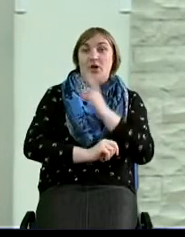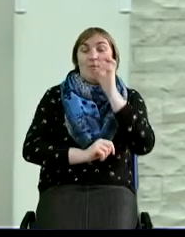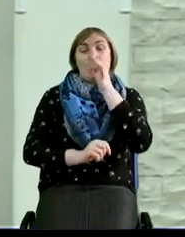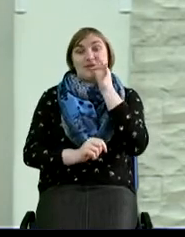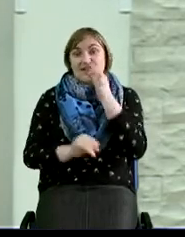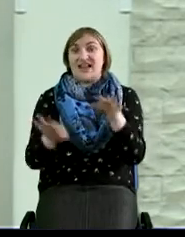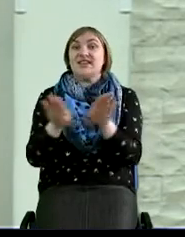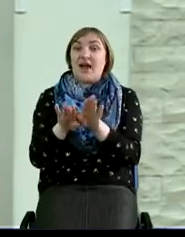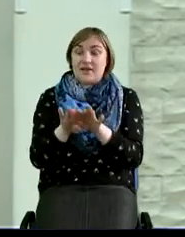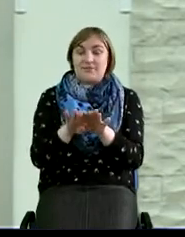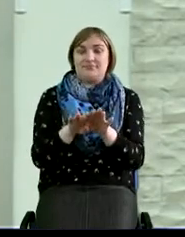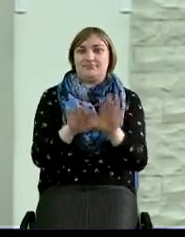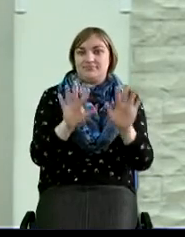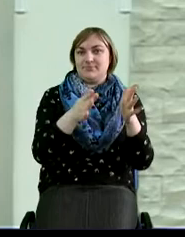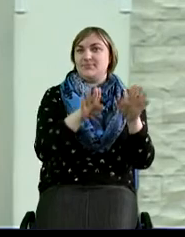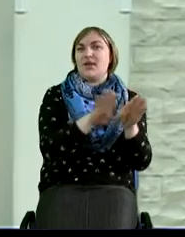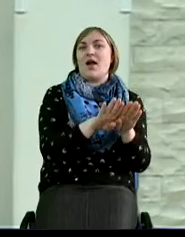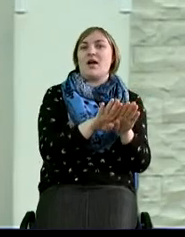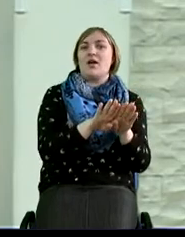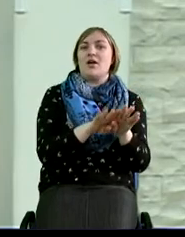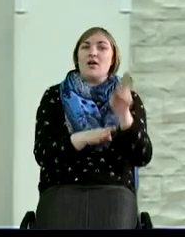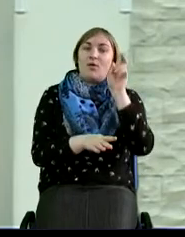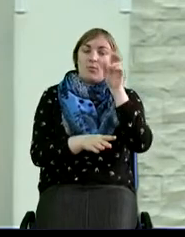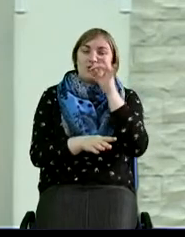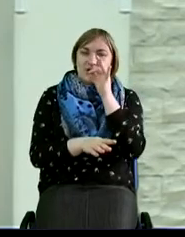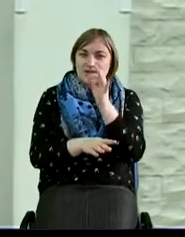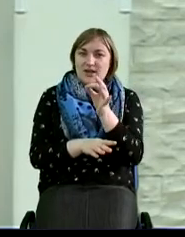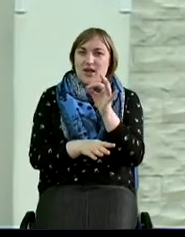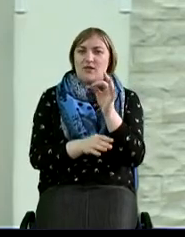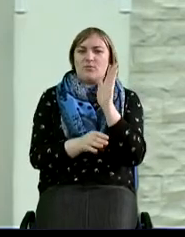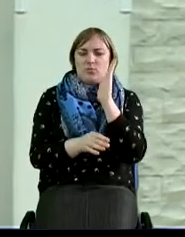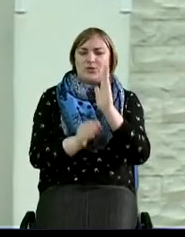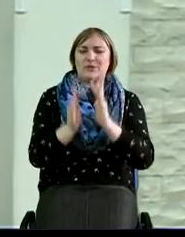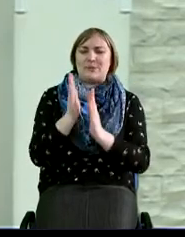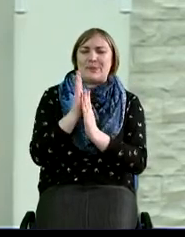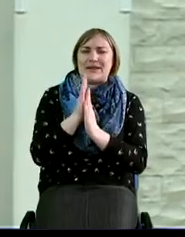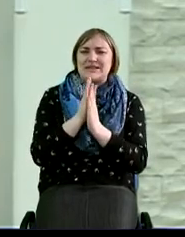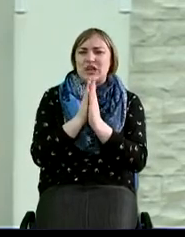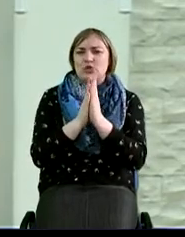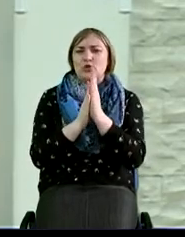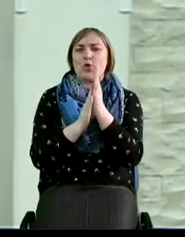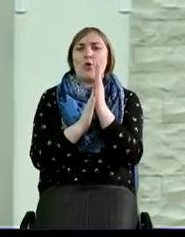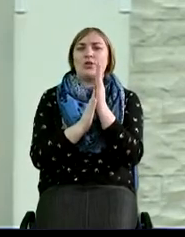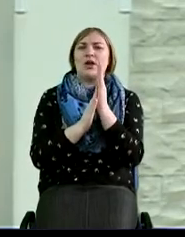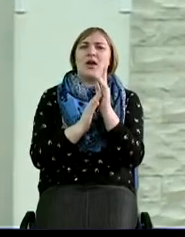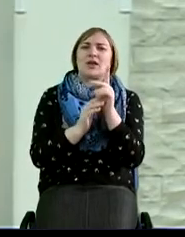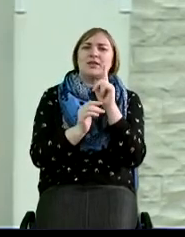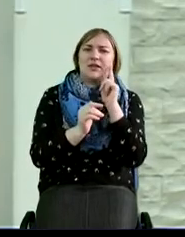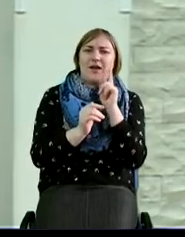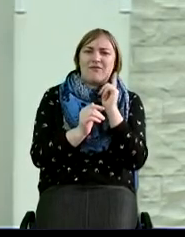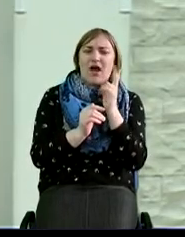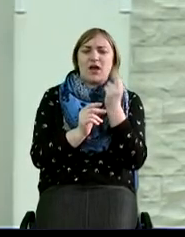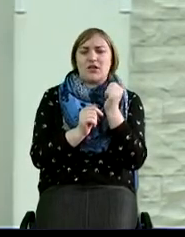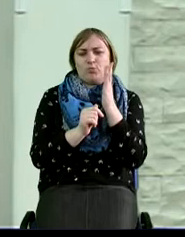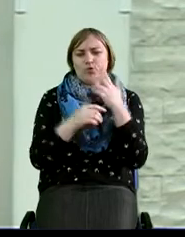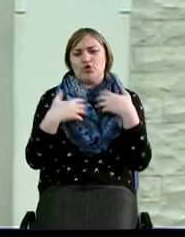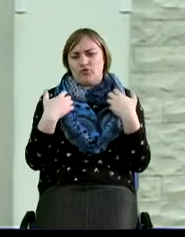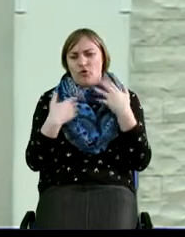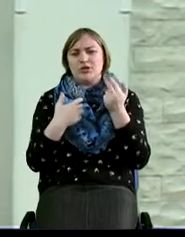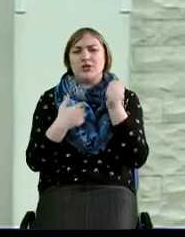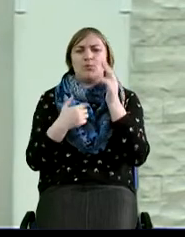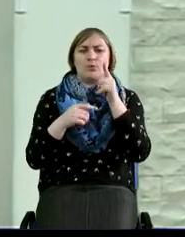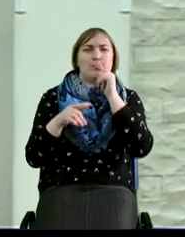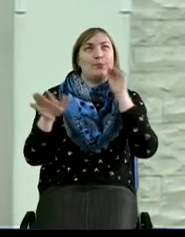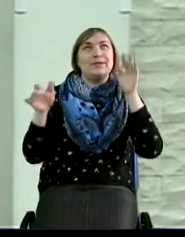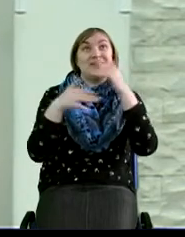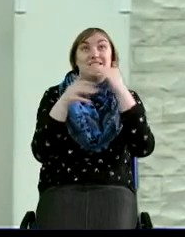стало так. Сказал Бог, произрастет, да там трава, да будут животные, да будут птицы